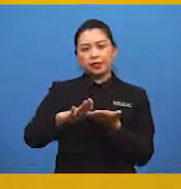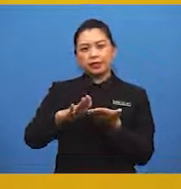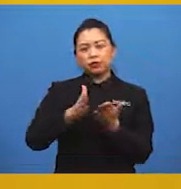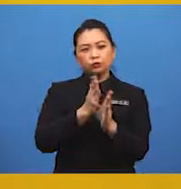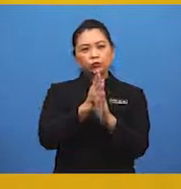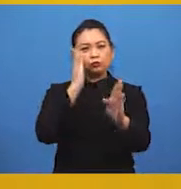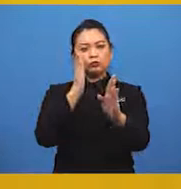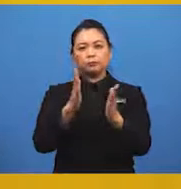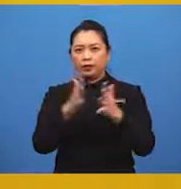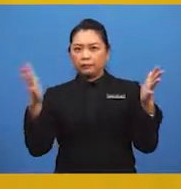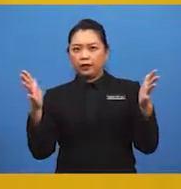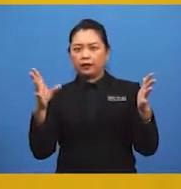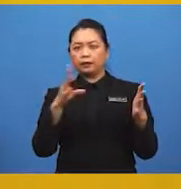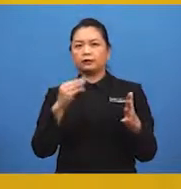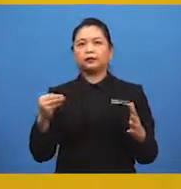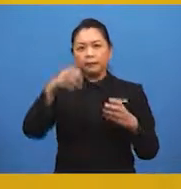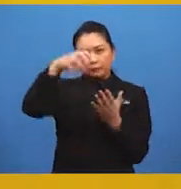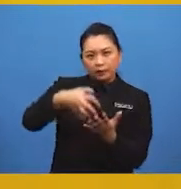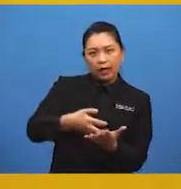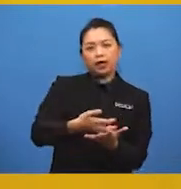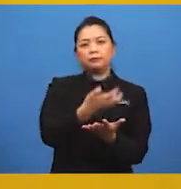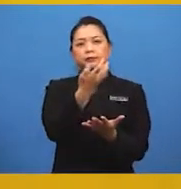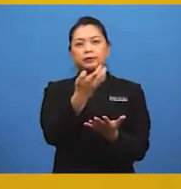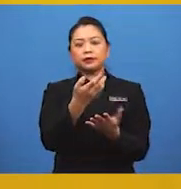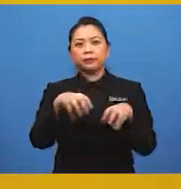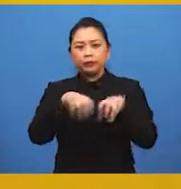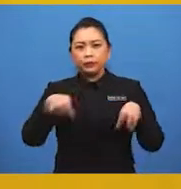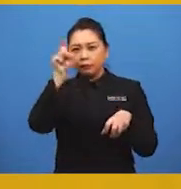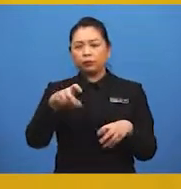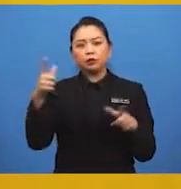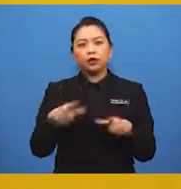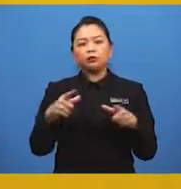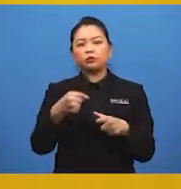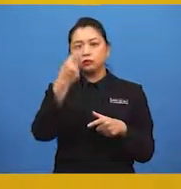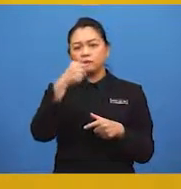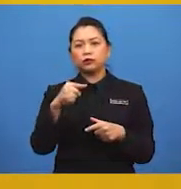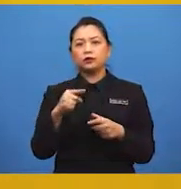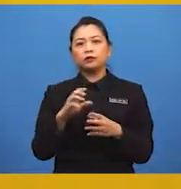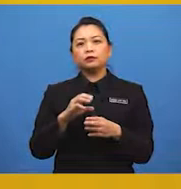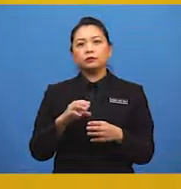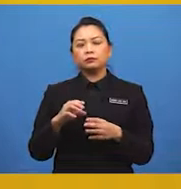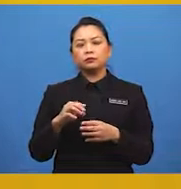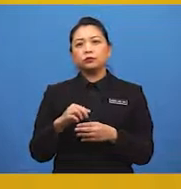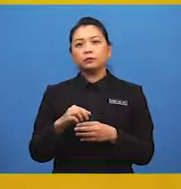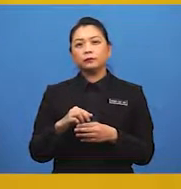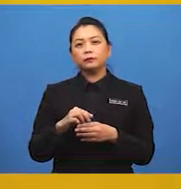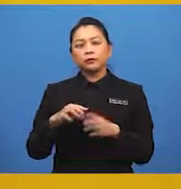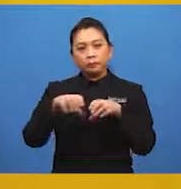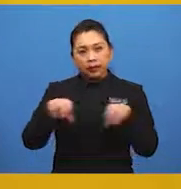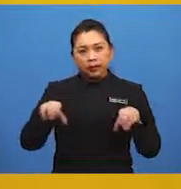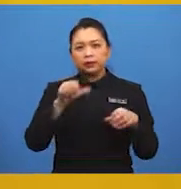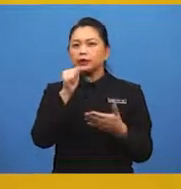melurus, melebar dan mendalamkan parik perlu dilakukan secara berterusan supaya